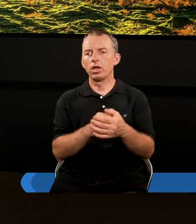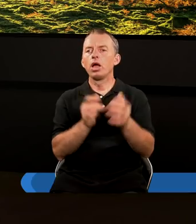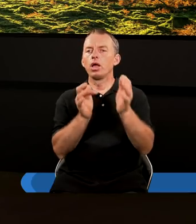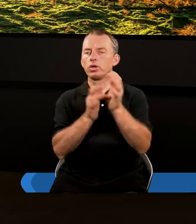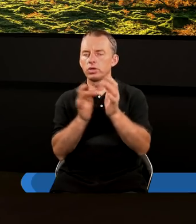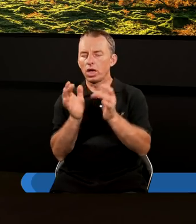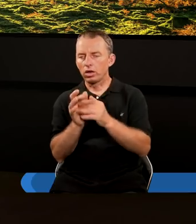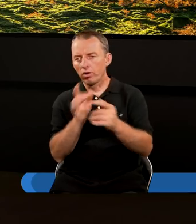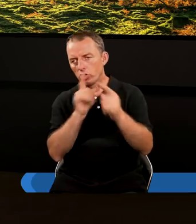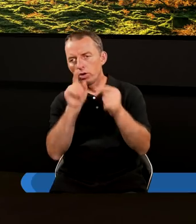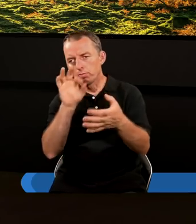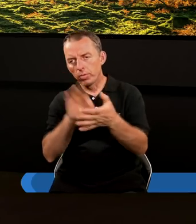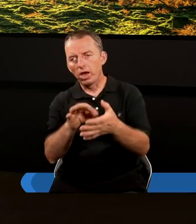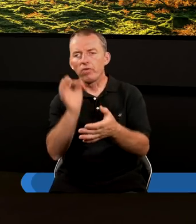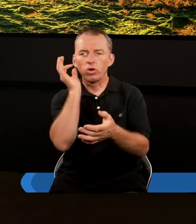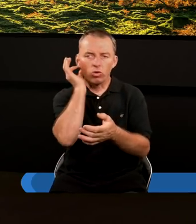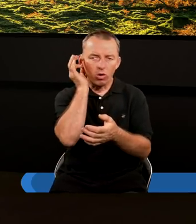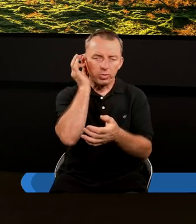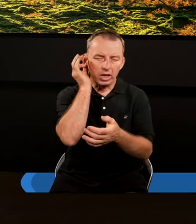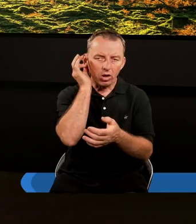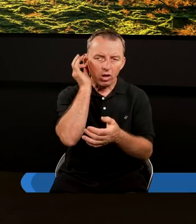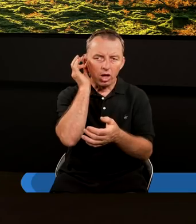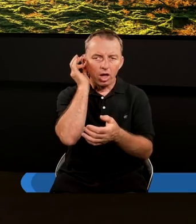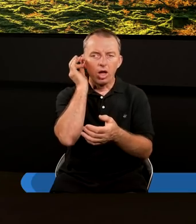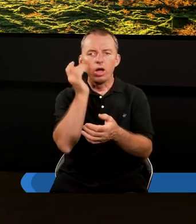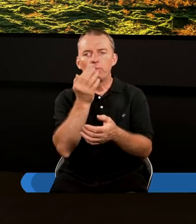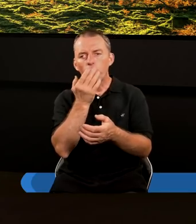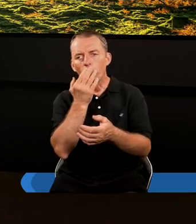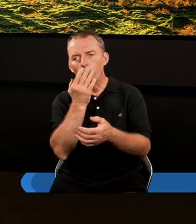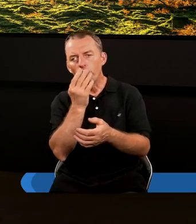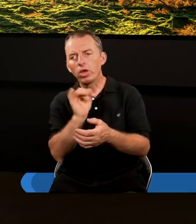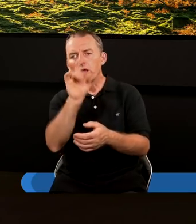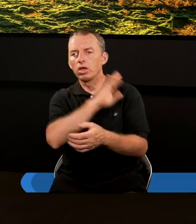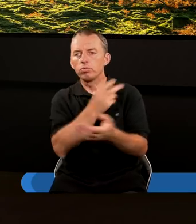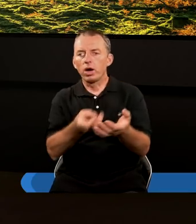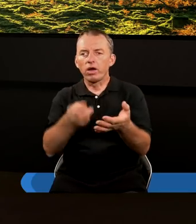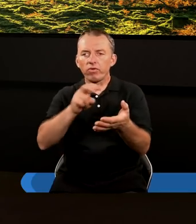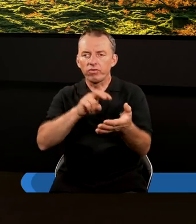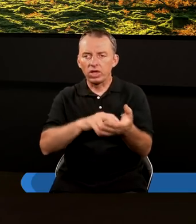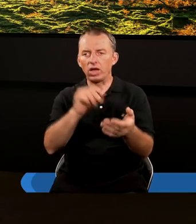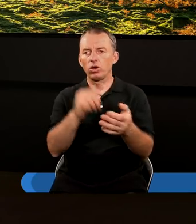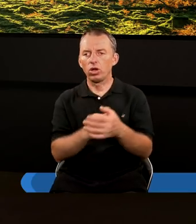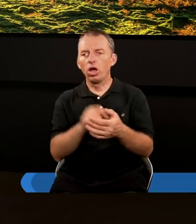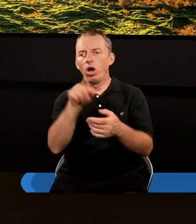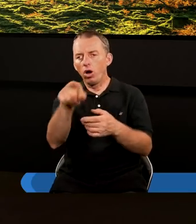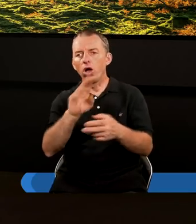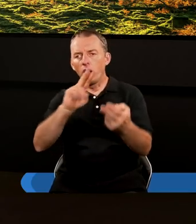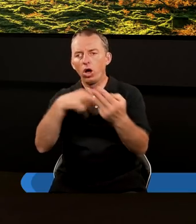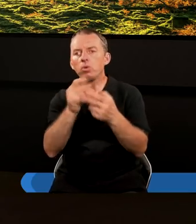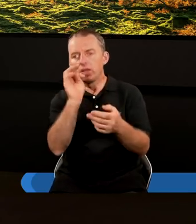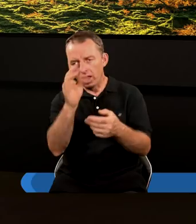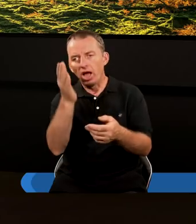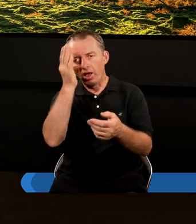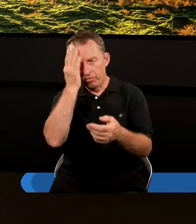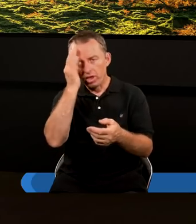Jezus w rozmowie z pewną kobietą mówi o zmartwychwstaniu, a ona odpowiada,